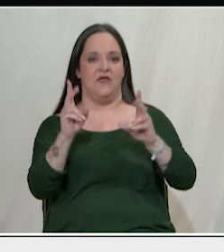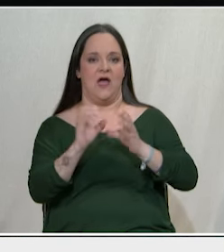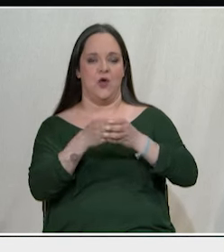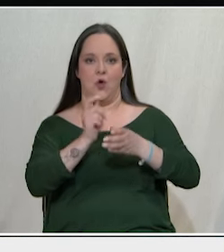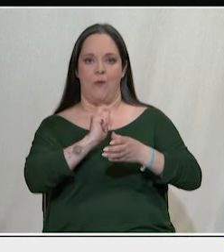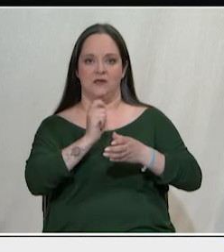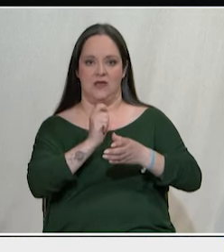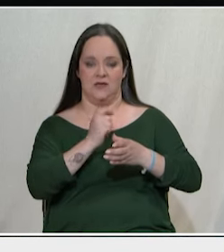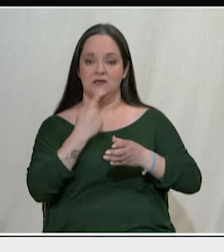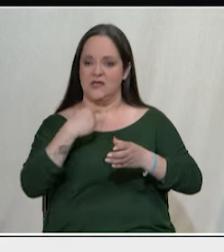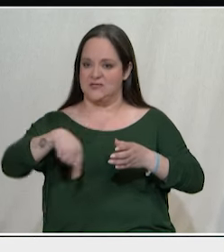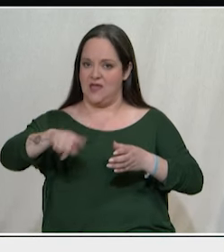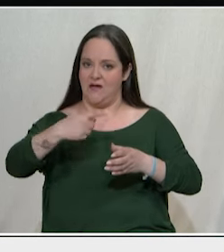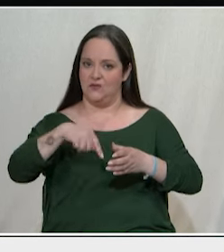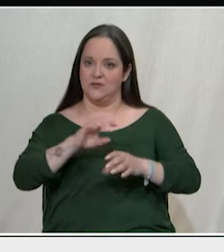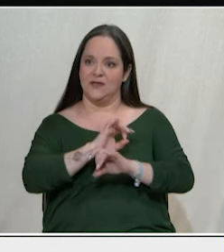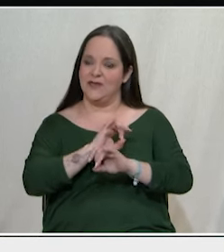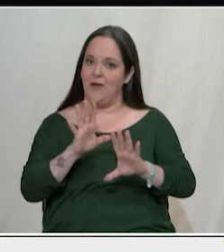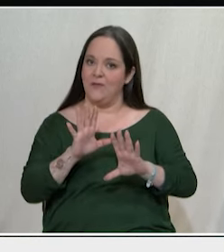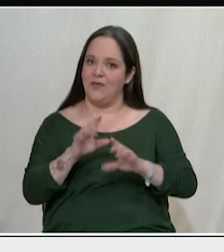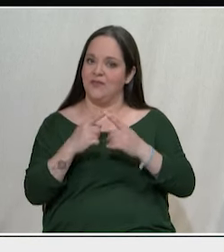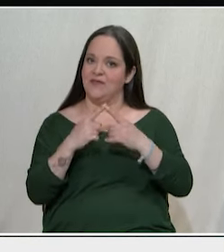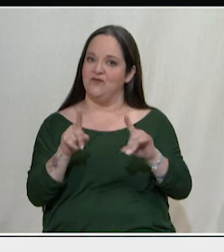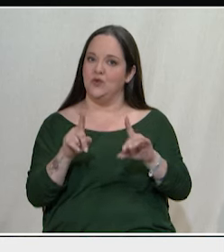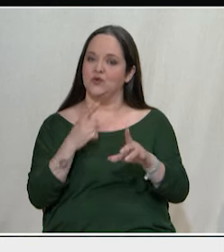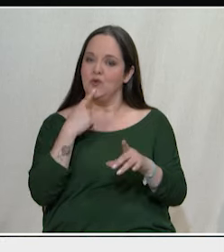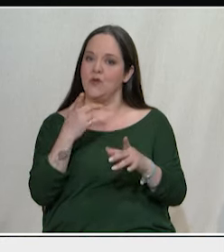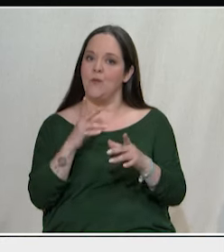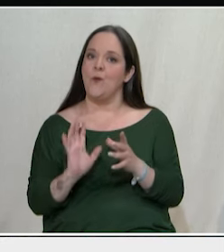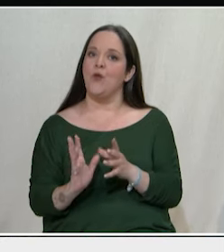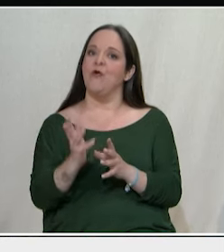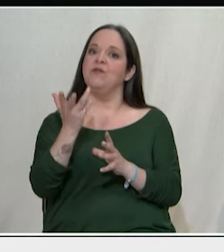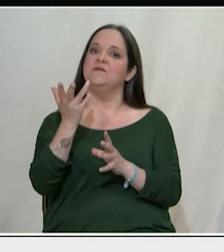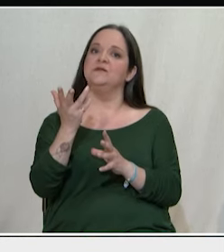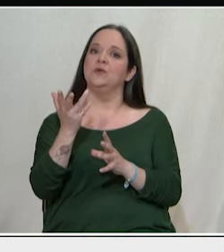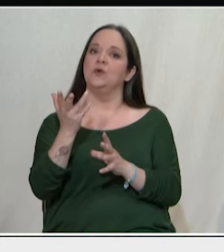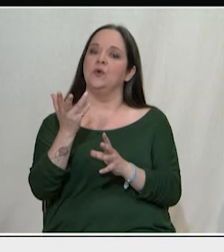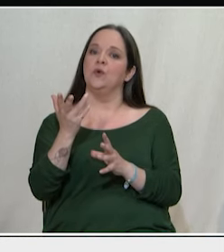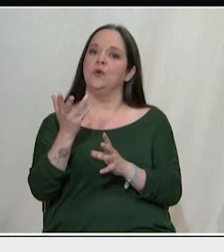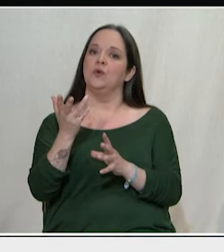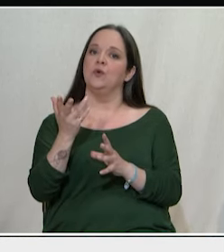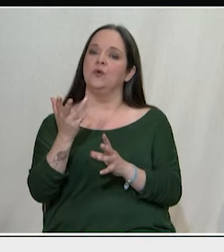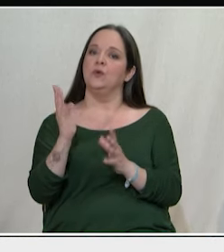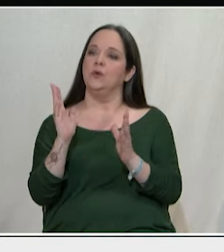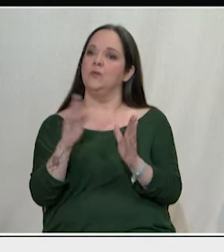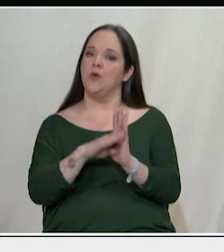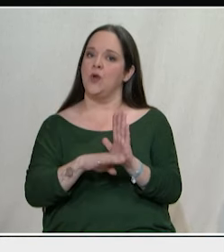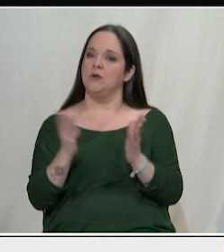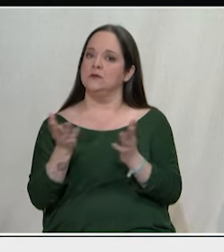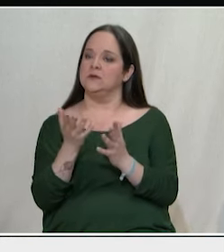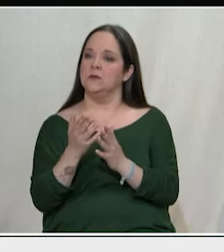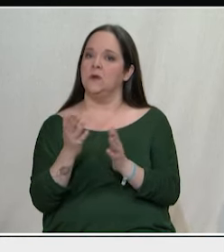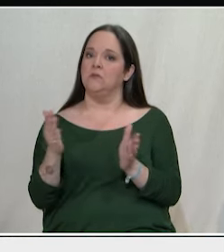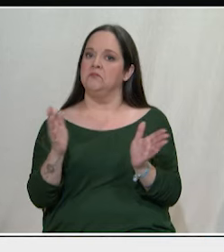δεν προσφέρει καμία εναλλακτική και το λεγόμενο προοδευτικό τόξο δηλαδή να πάρουμε μία σύντομη